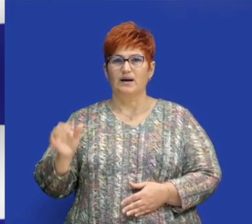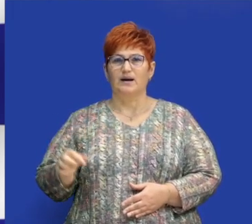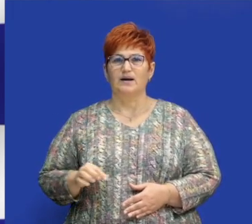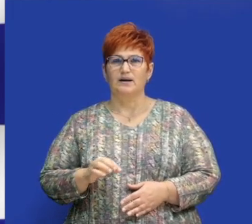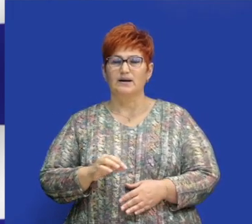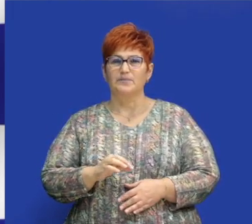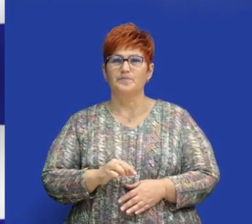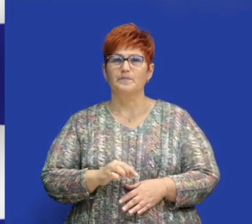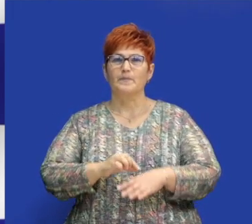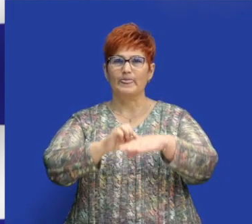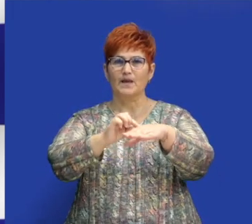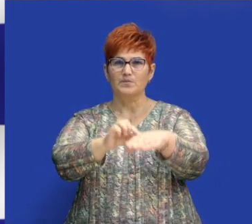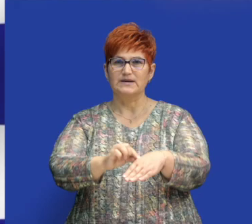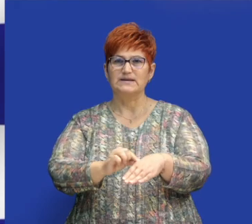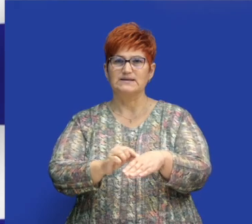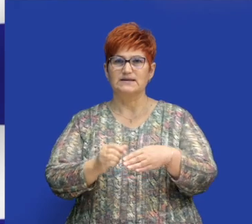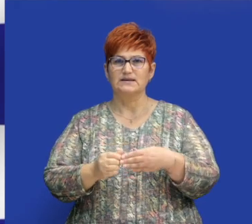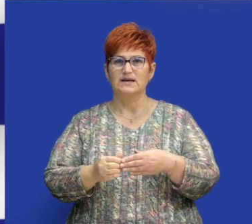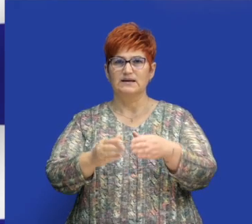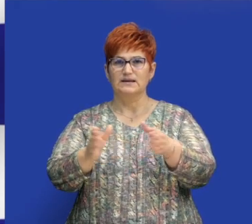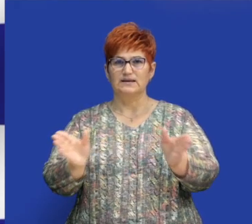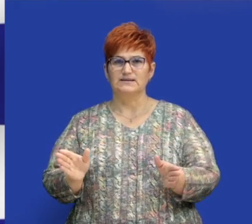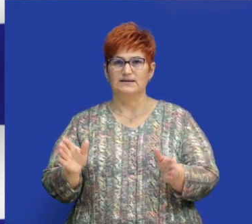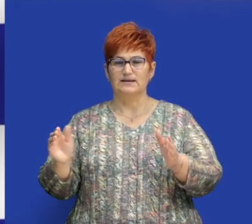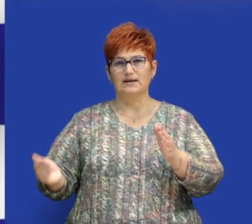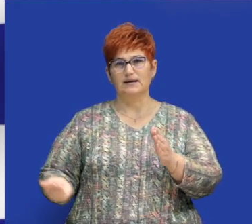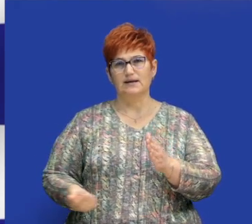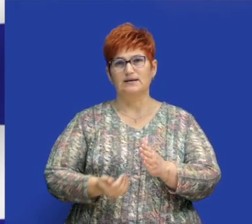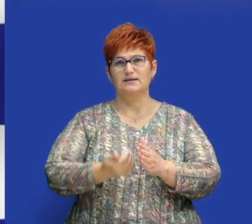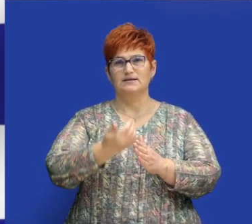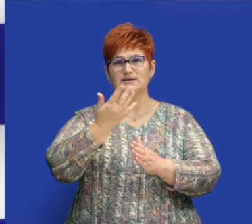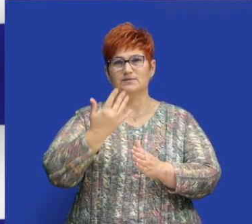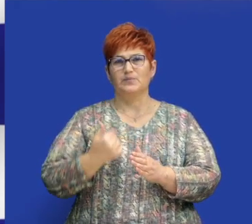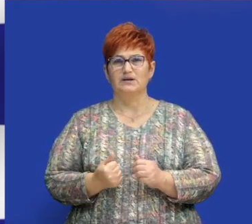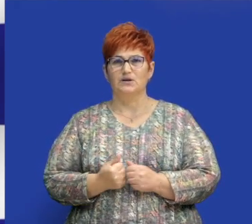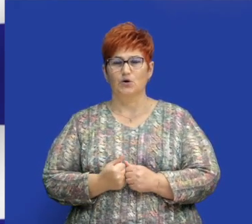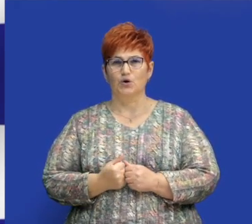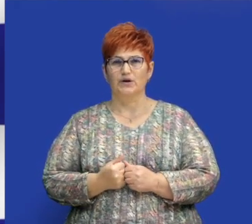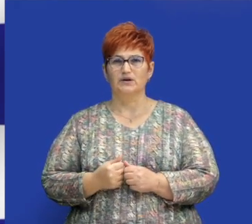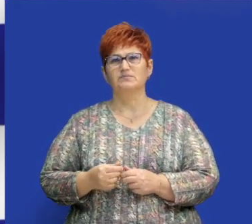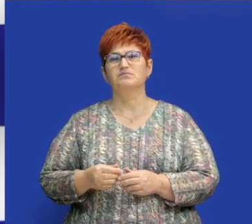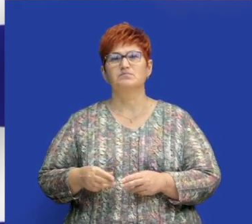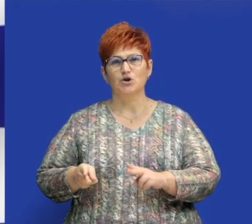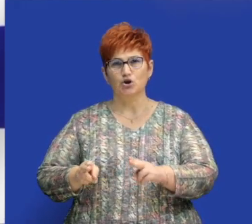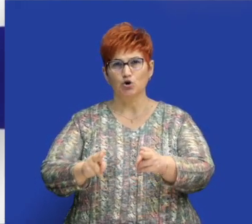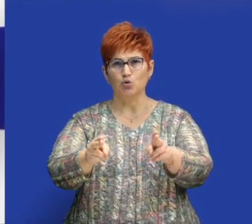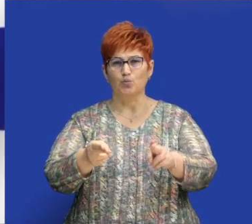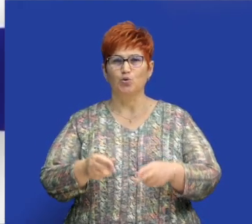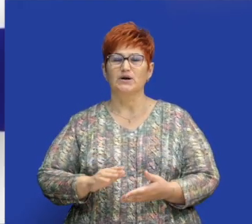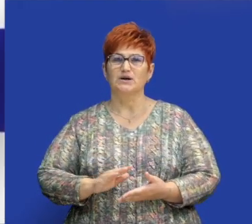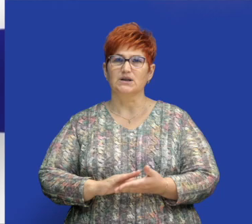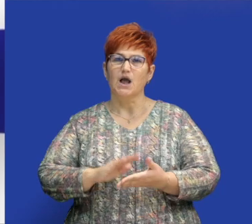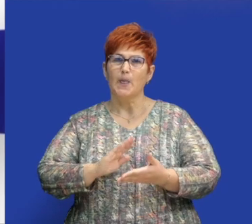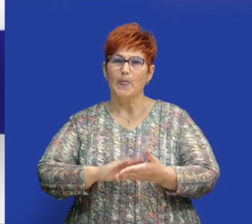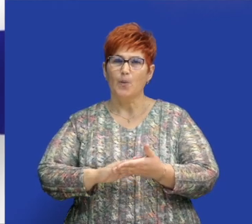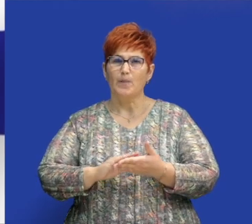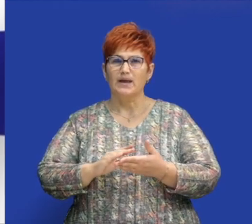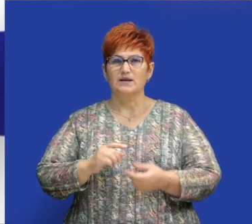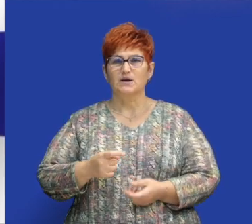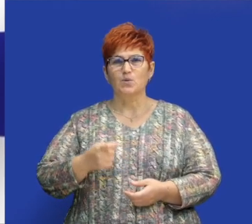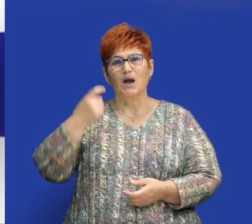cég. A döntésekért az egyén a felelős. A sikerfeltétele a szívélyes kapcsolat. Érdekes